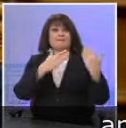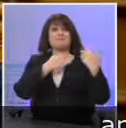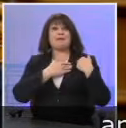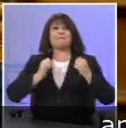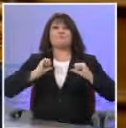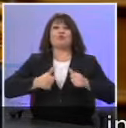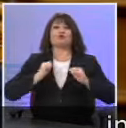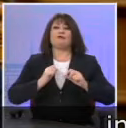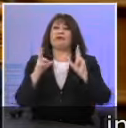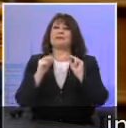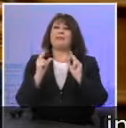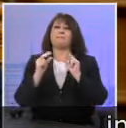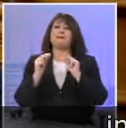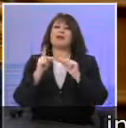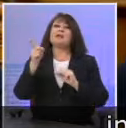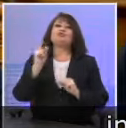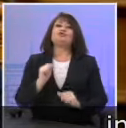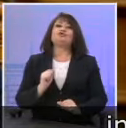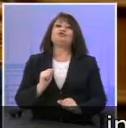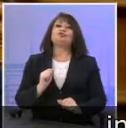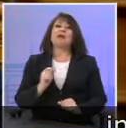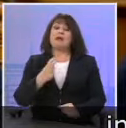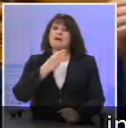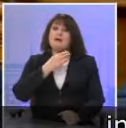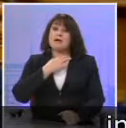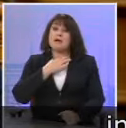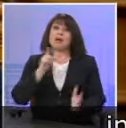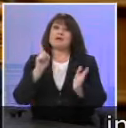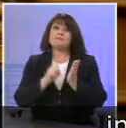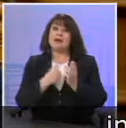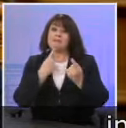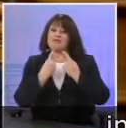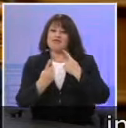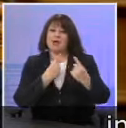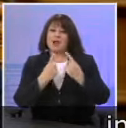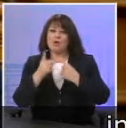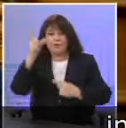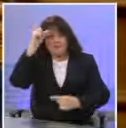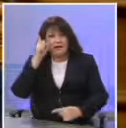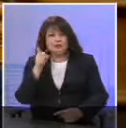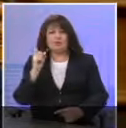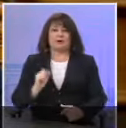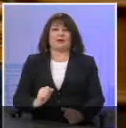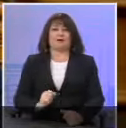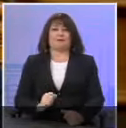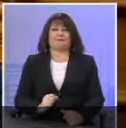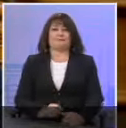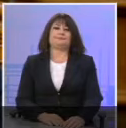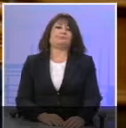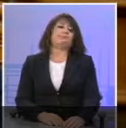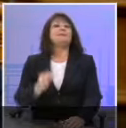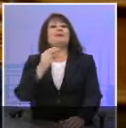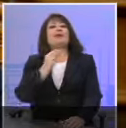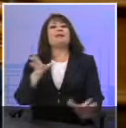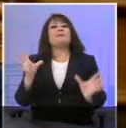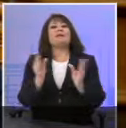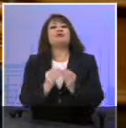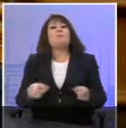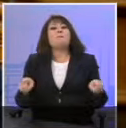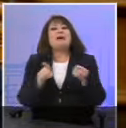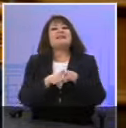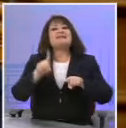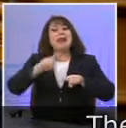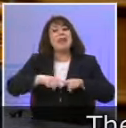πρωτοβουλίες στη διαδικασία του αναγκαίου διαλόγου με την Τουρκία. Έρχομαι στο θέμα των κοινών περιπολιών.